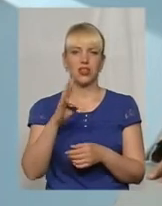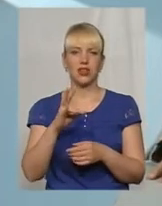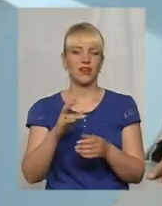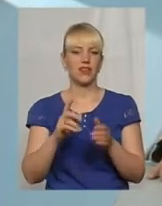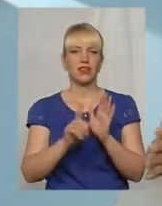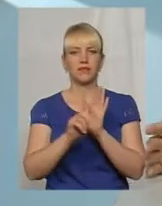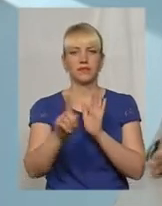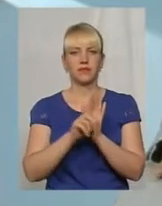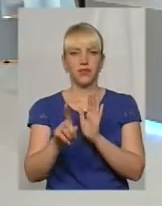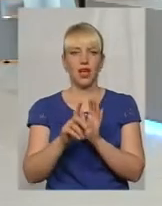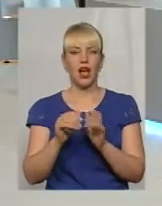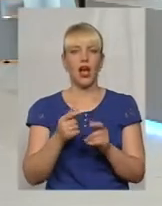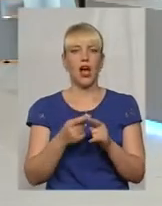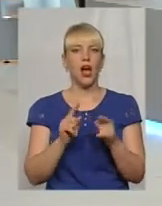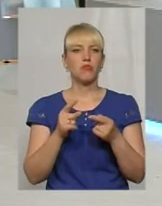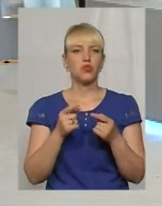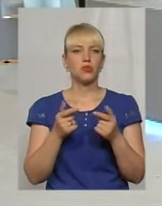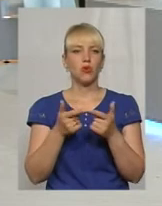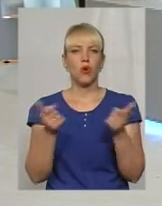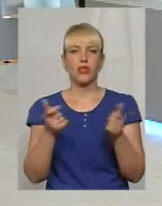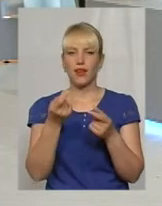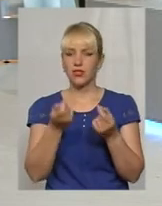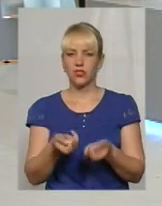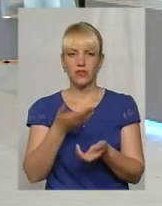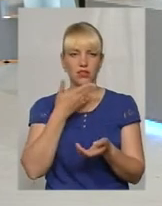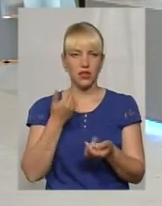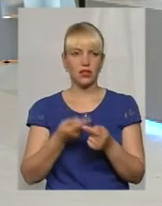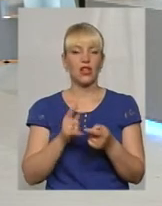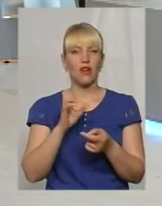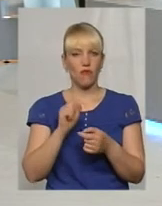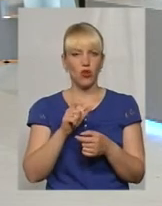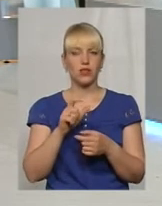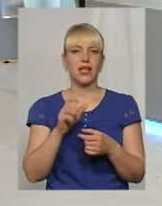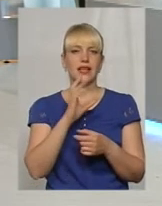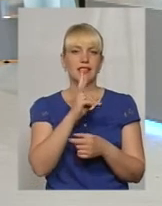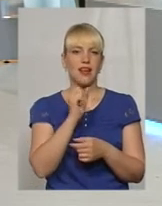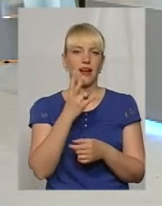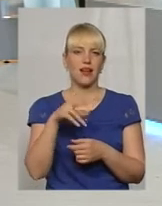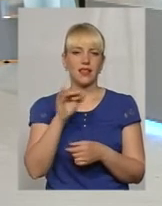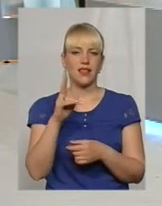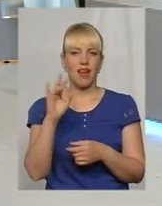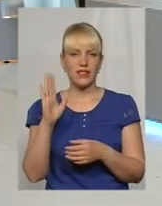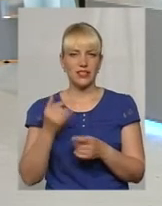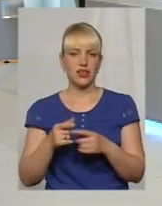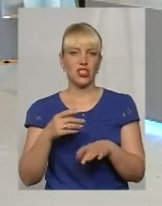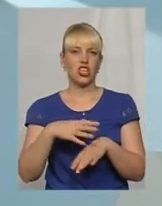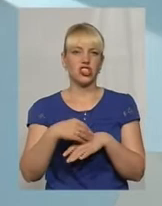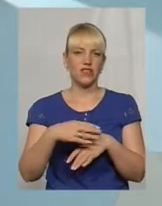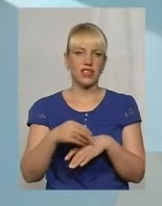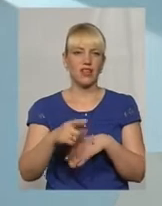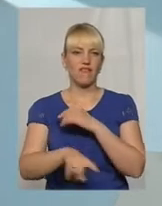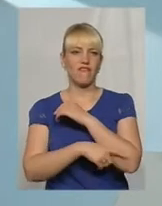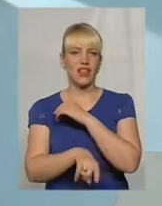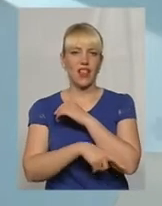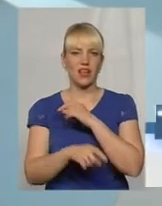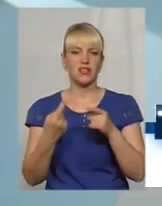все. Смотрим, почему-то отелей дешевых нет. і ось скандинавські країни, Норвігія, Швеція, Фінляндія, я б і